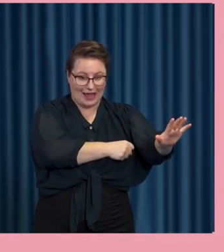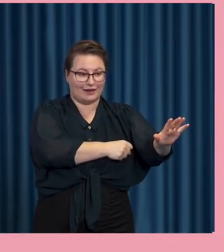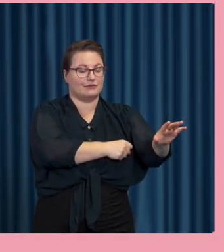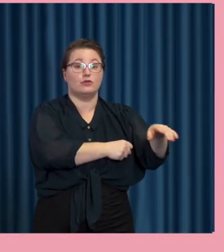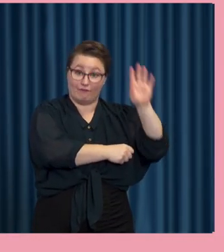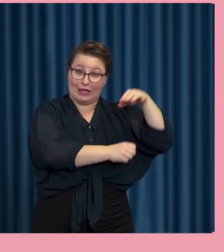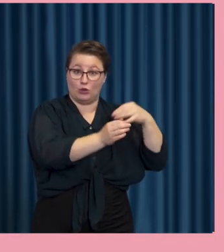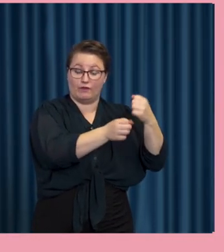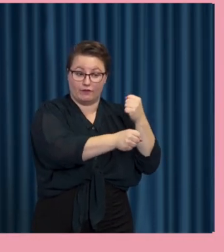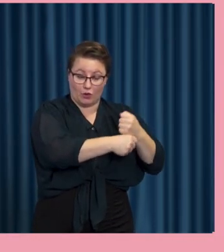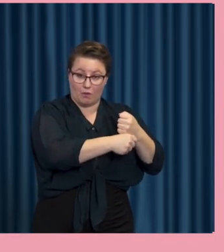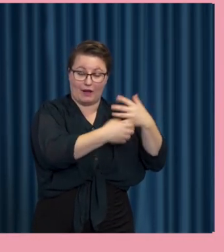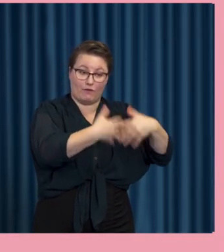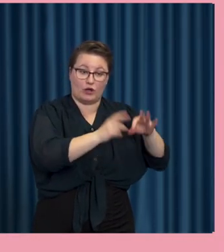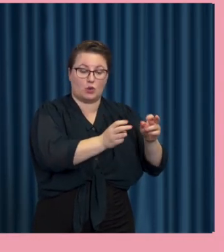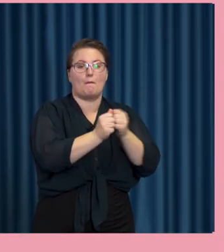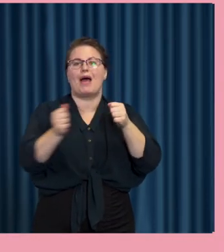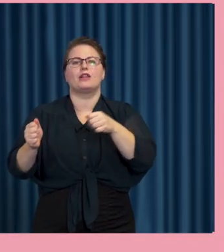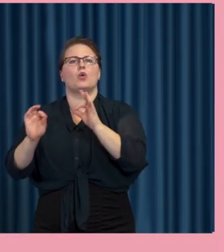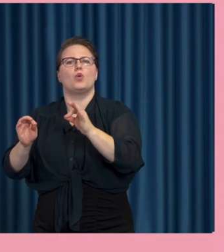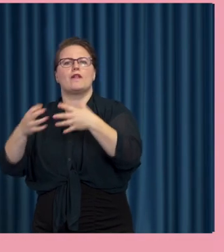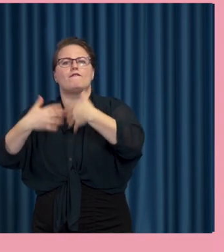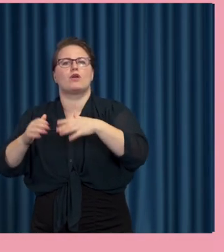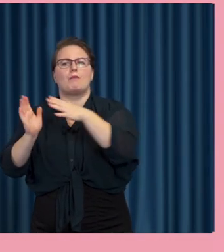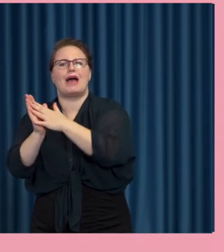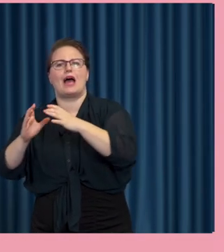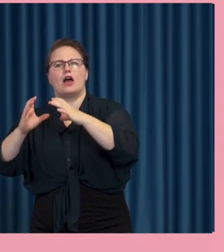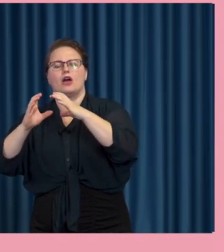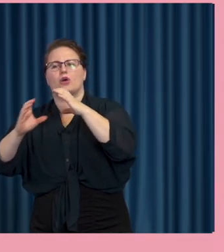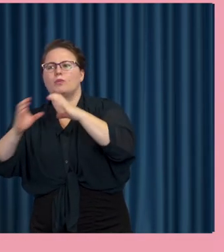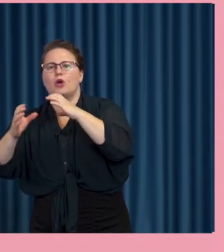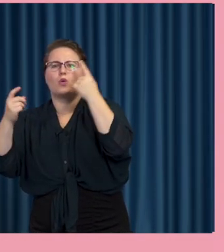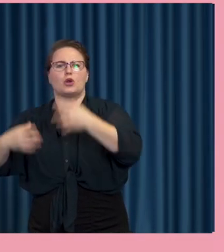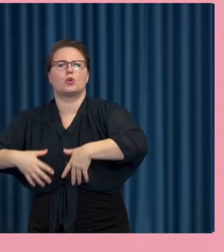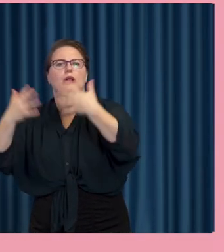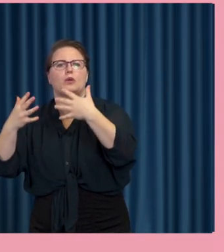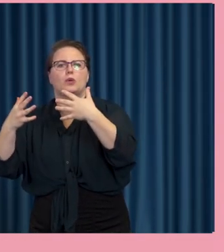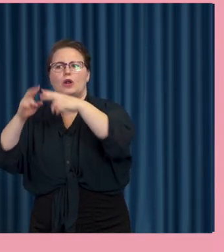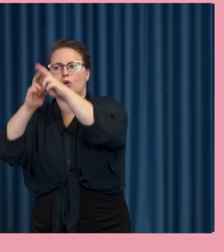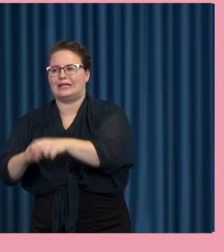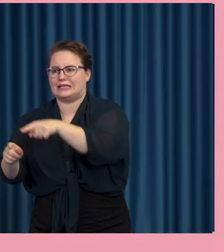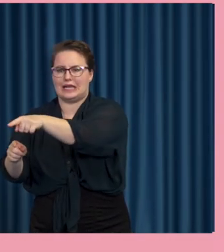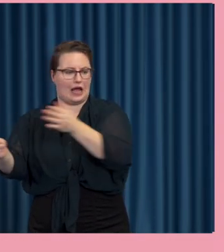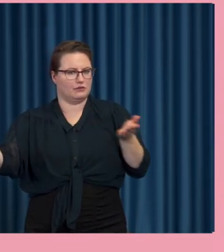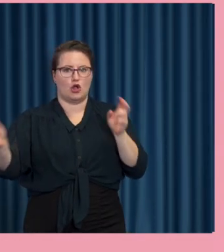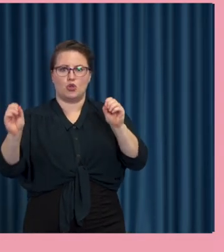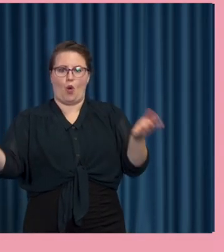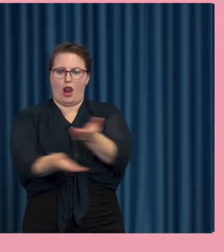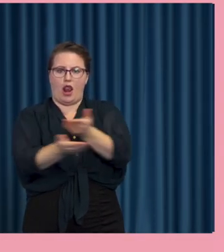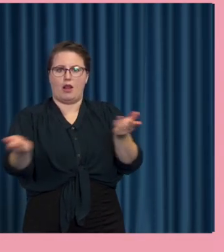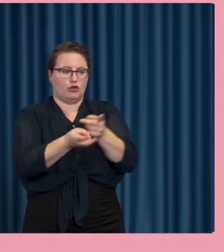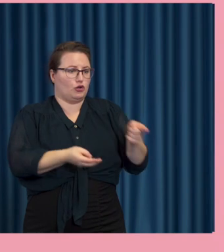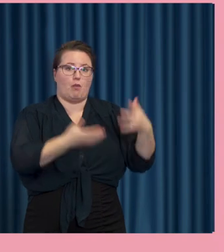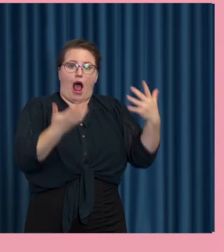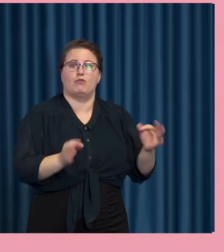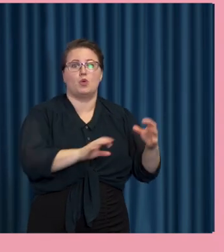vet inte hur det samspelar med kulturer och värderingar. För de typerna av forskarna sitter ju där borta. Och är det olagligt? Ingen aning. För just den är där borta. så vidare.